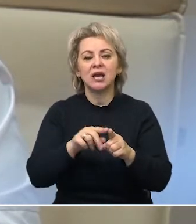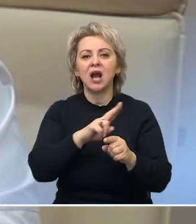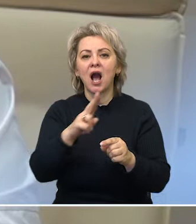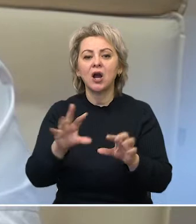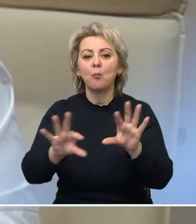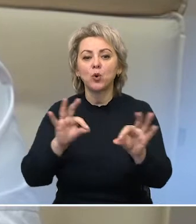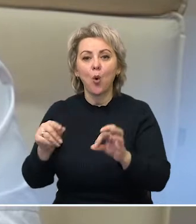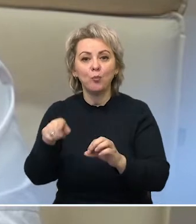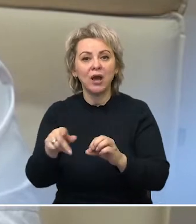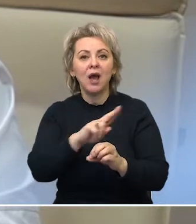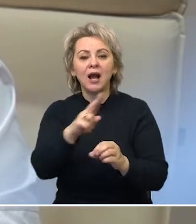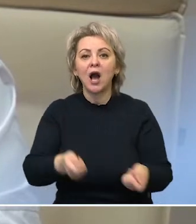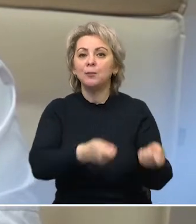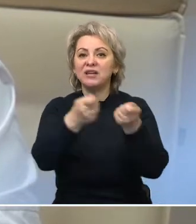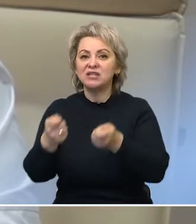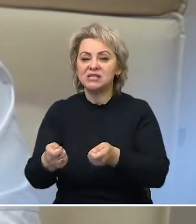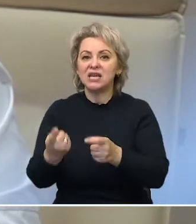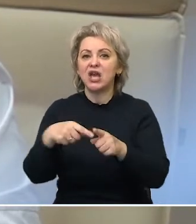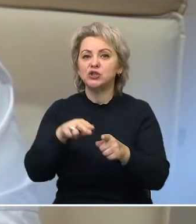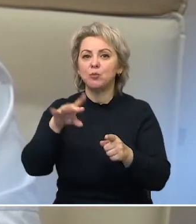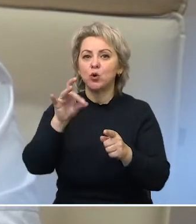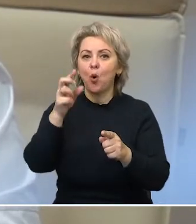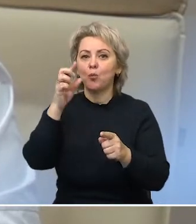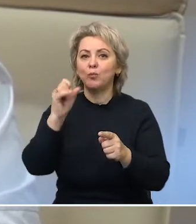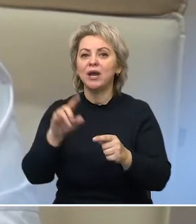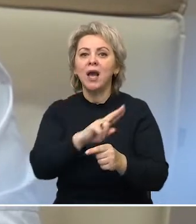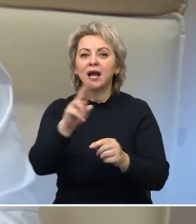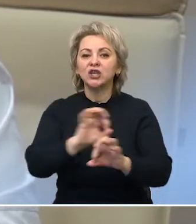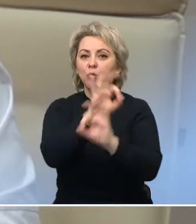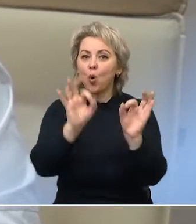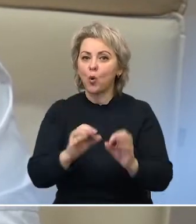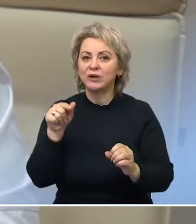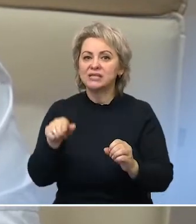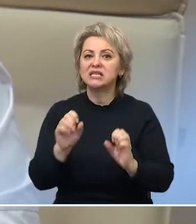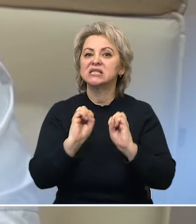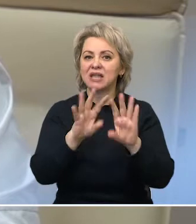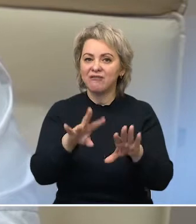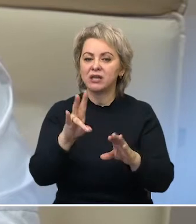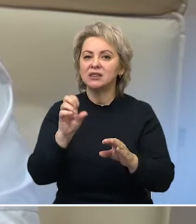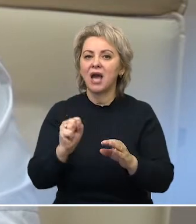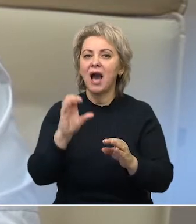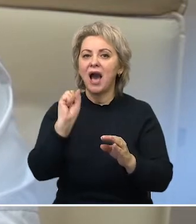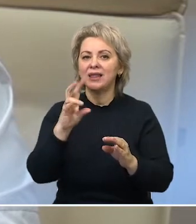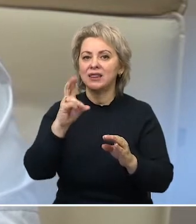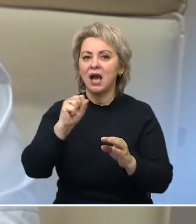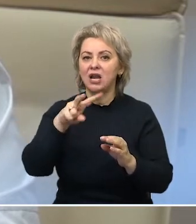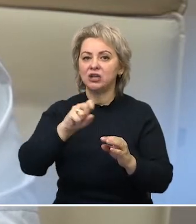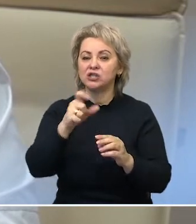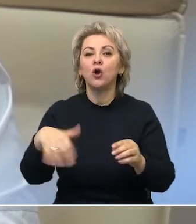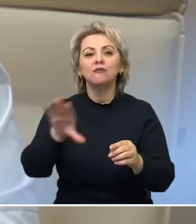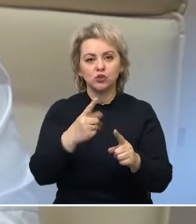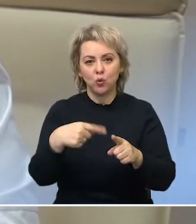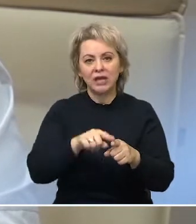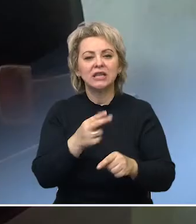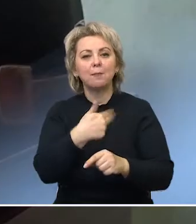как их правильно транспортировать, пробы, каким образом их сдавать на анализ. В общем, все это тоже медицинский